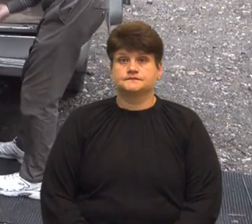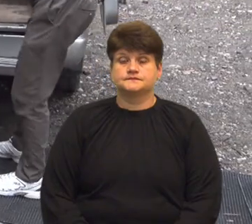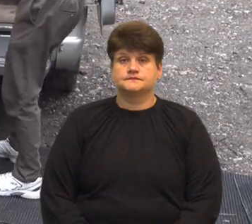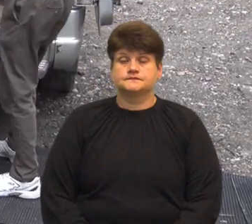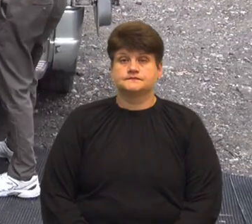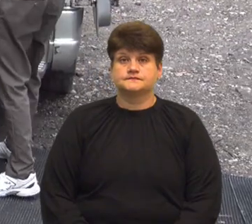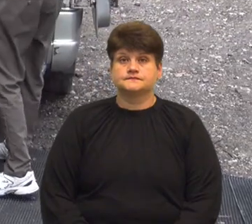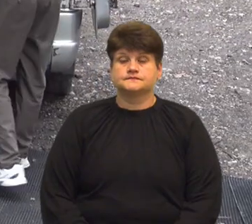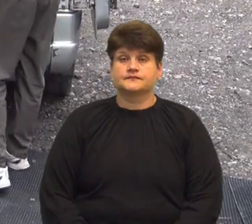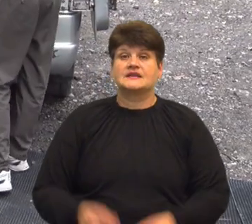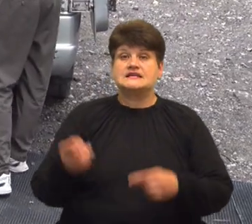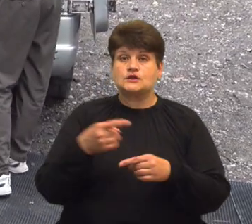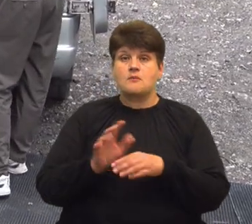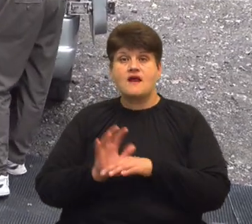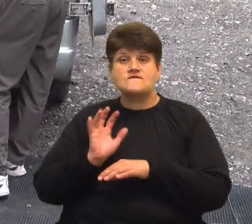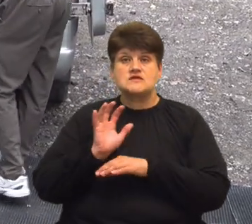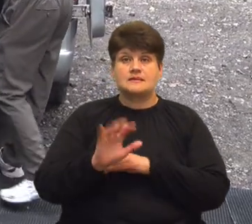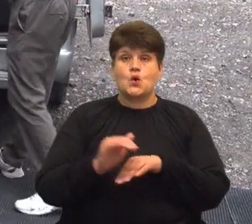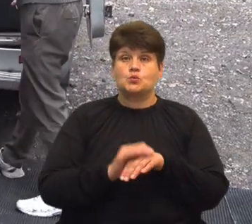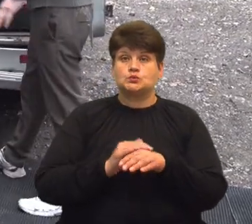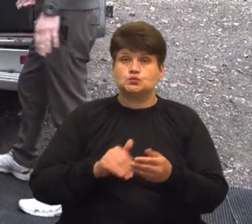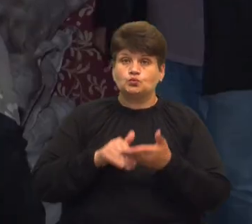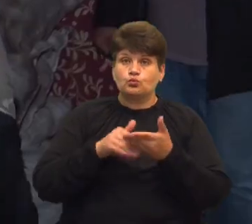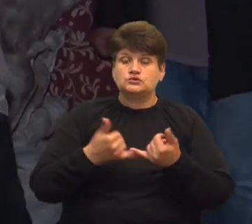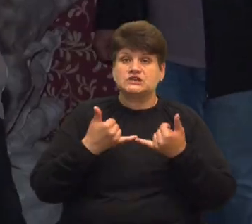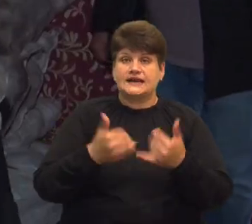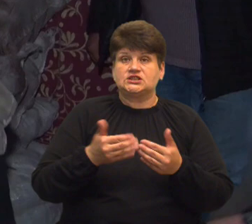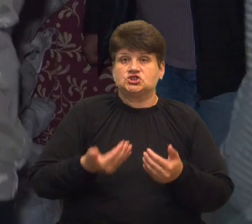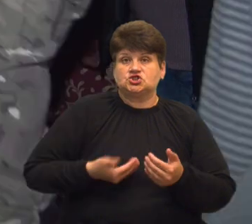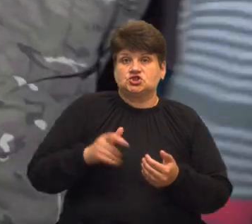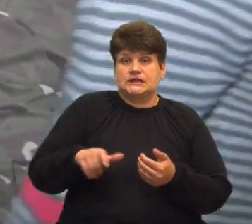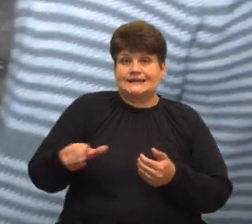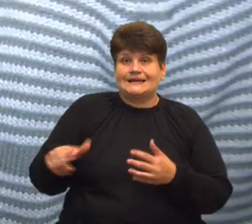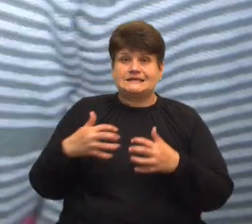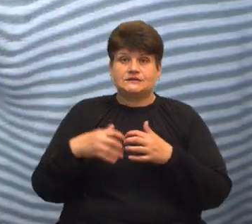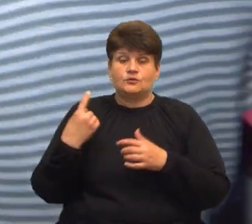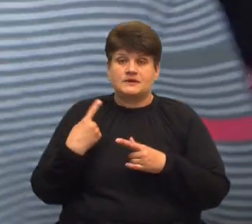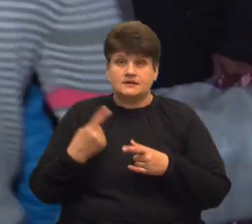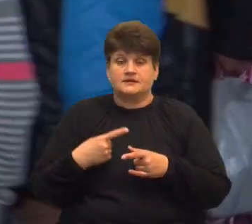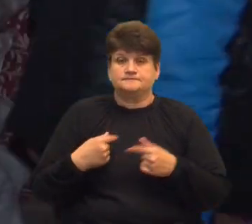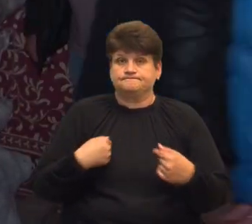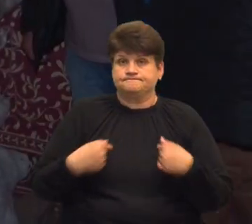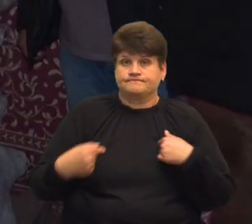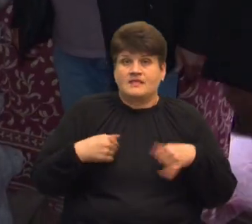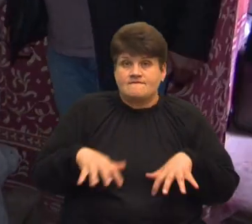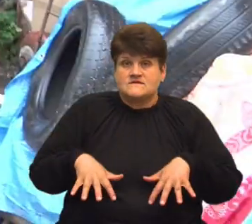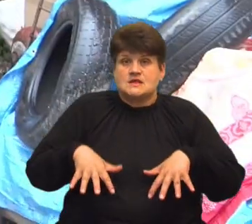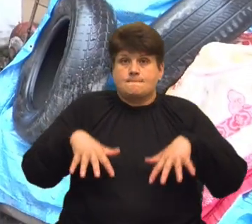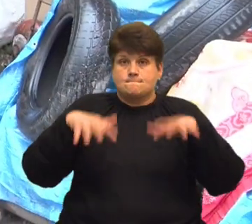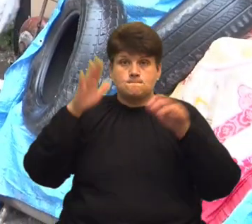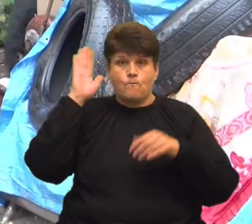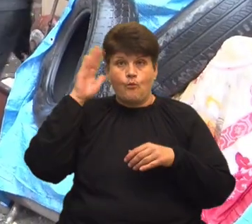З Тернополя відправили гуманітарну допомогу для жителів Херсонщини, які постраждали від повенів наслідок підриву росіянами